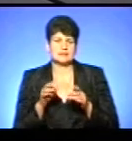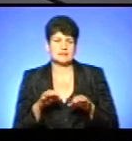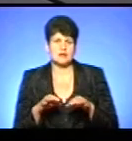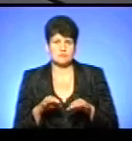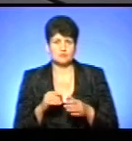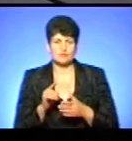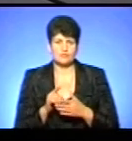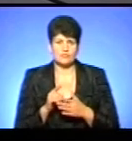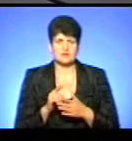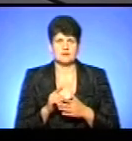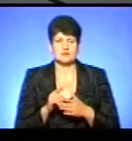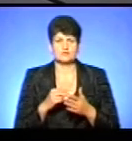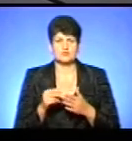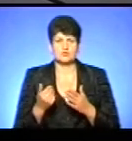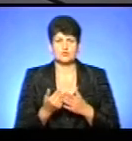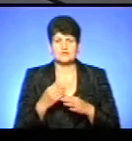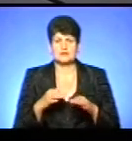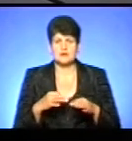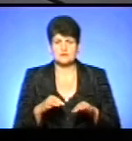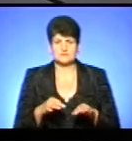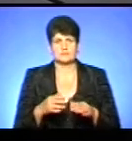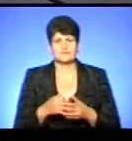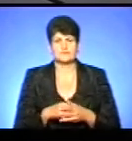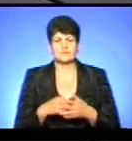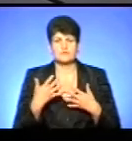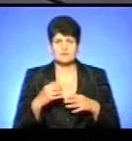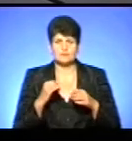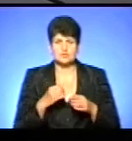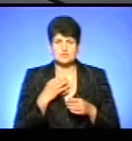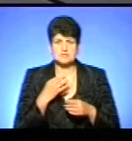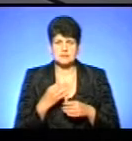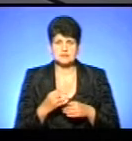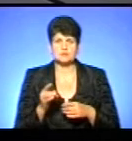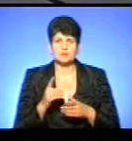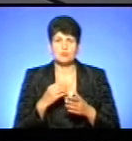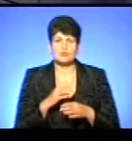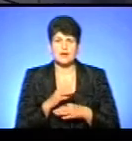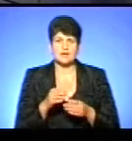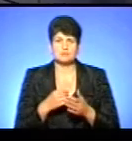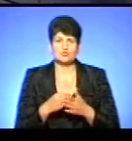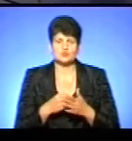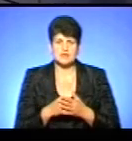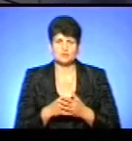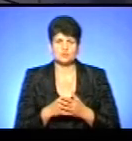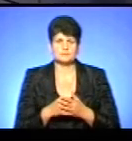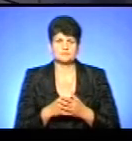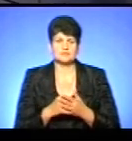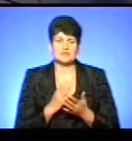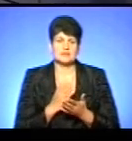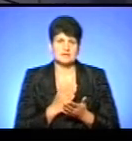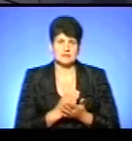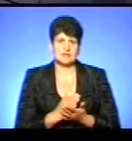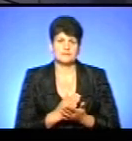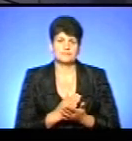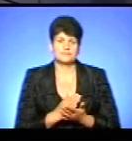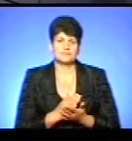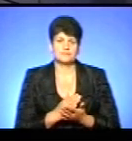тому, як ми закупляли новий транспорт. Можу сказати про те, що у проєкті бюджету є закладено